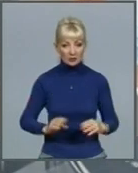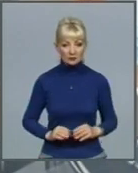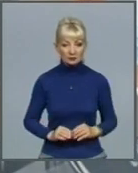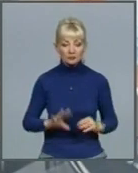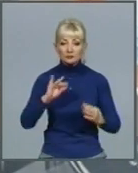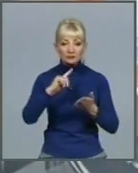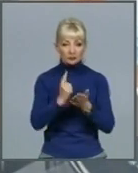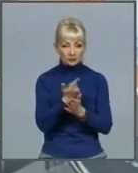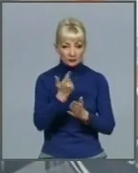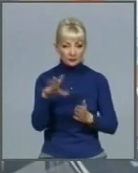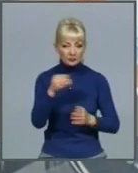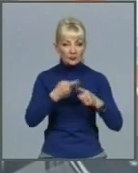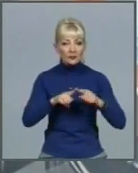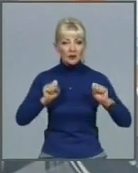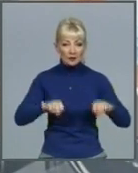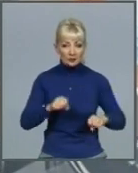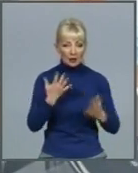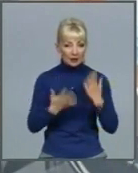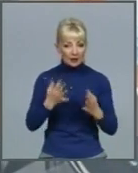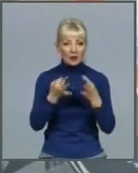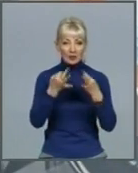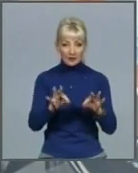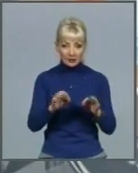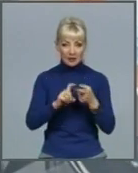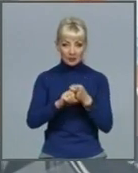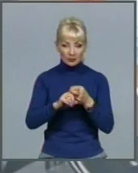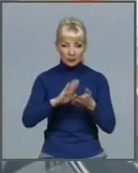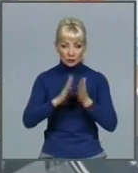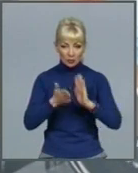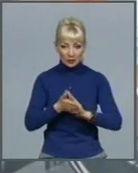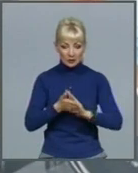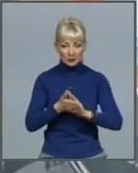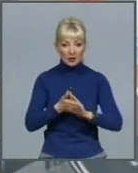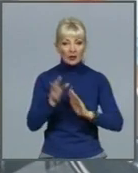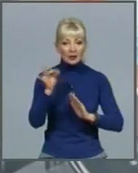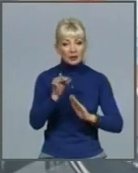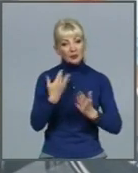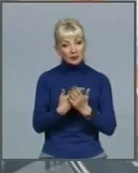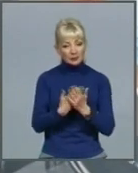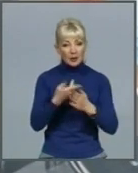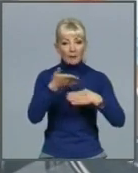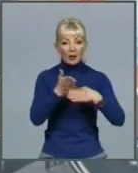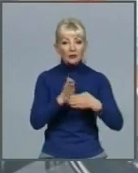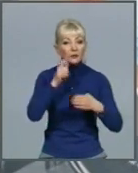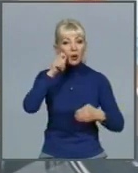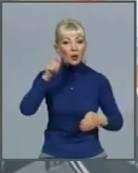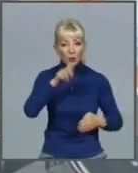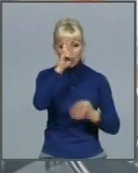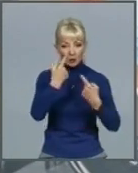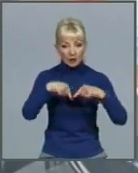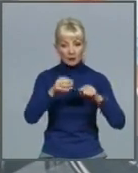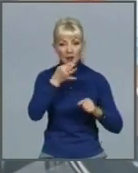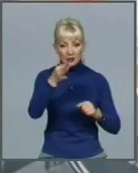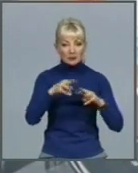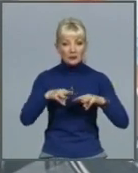все це можливо, тільки якщо дозволяє епідеміологічна обстановка. І приблизно половина України, за оцінками Міністерства охорони здоров